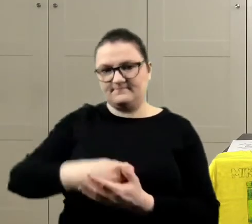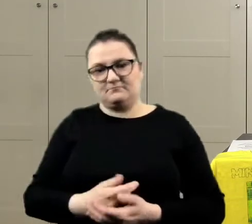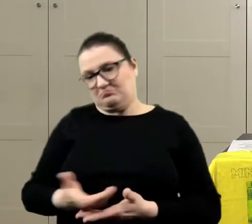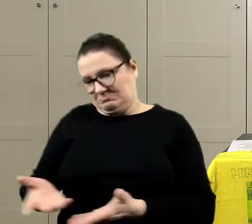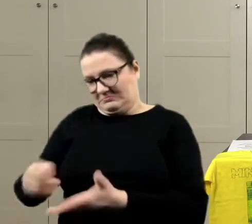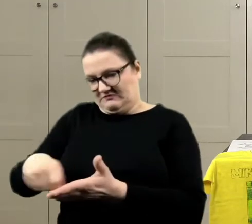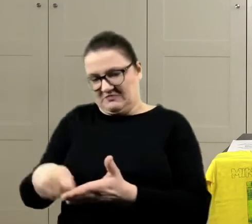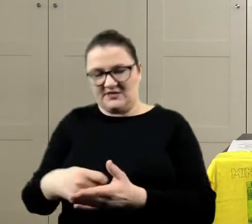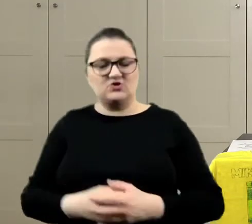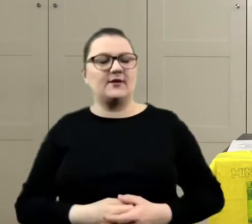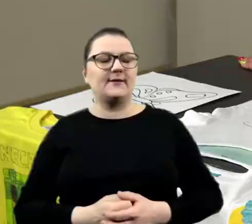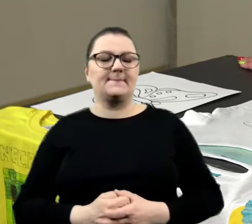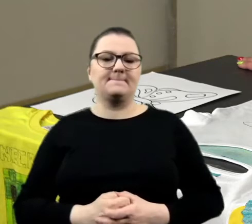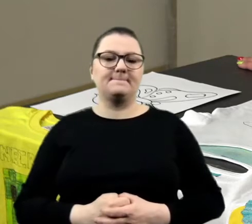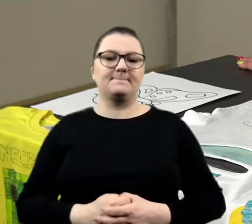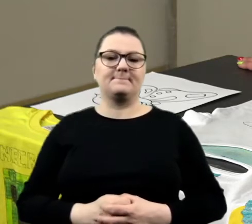wymieszaj teraz.